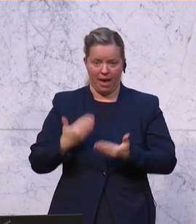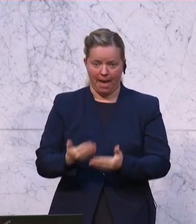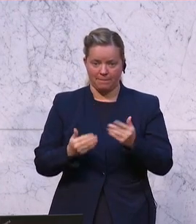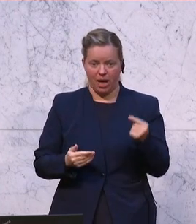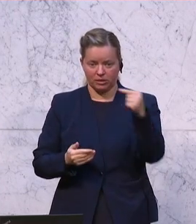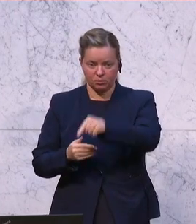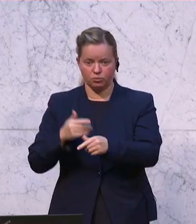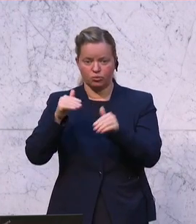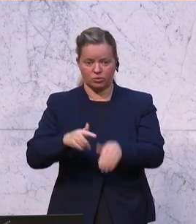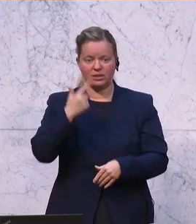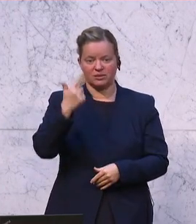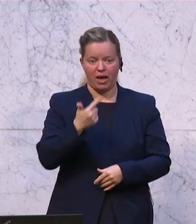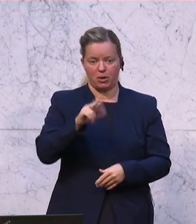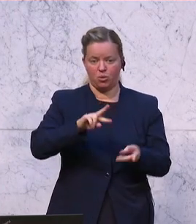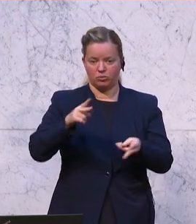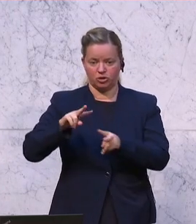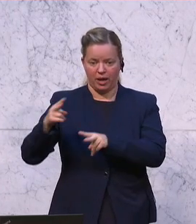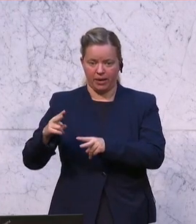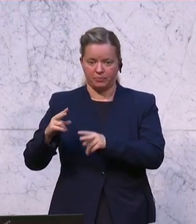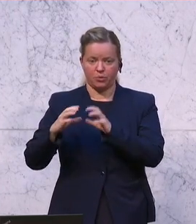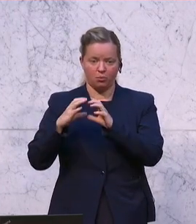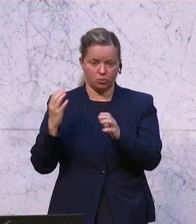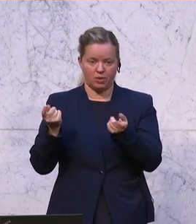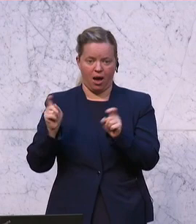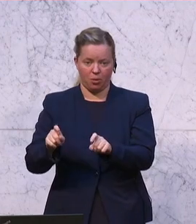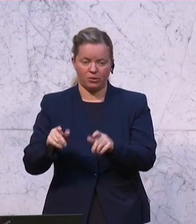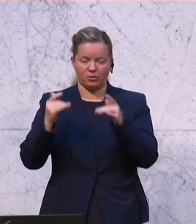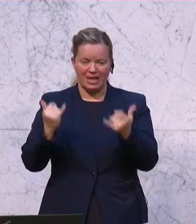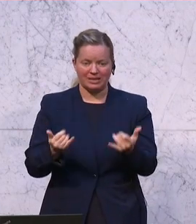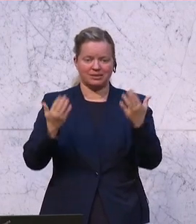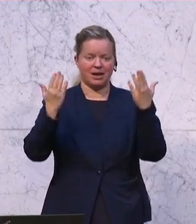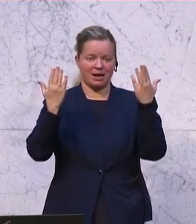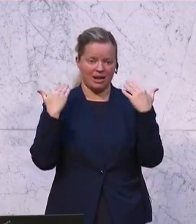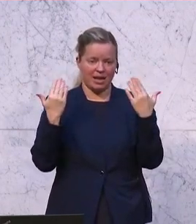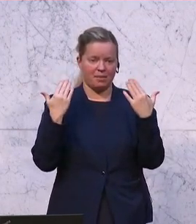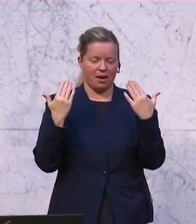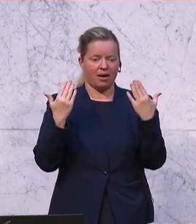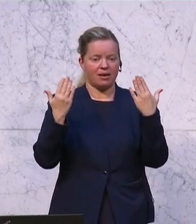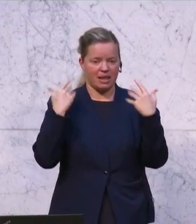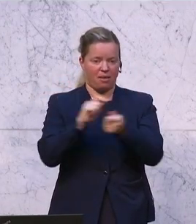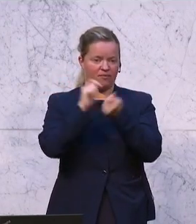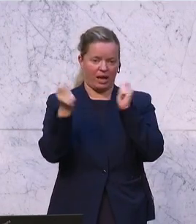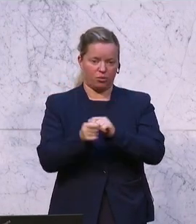muss zweimal umsteigen und komme im Bus an. Und das müssen wir ändern in Zeiten der Klimaveränderung. Danke. Vielen Dank.